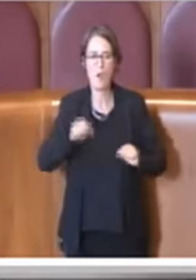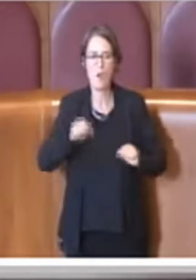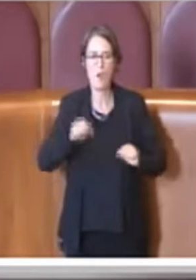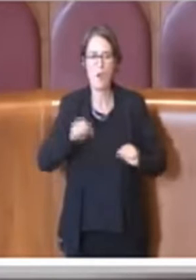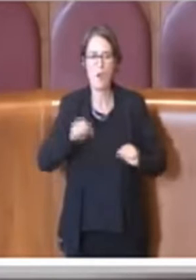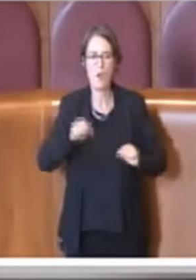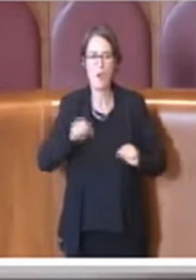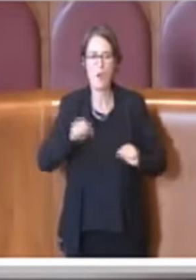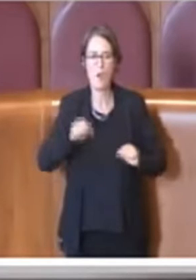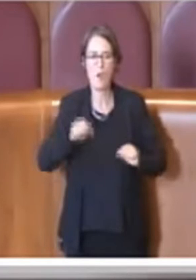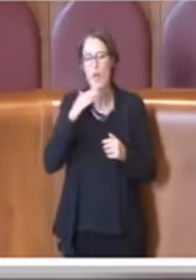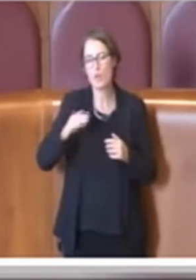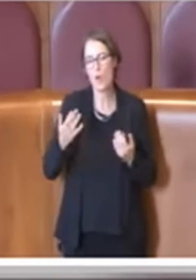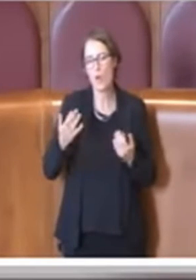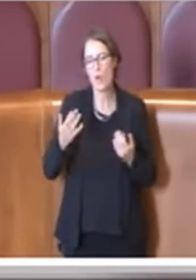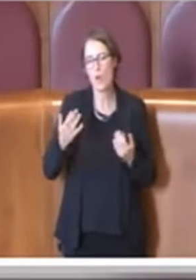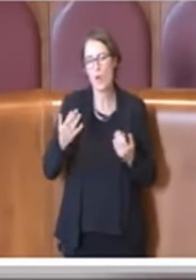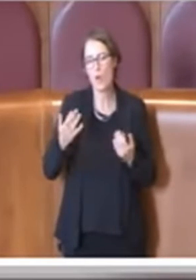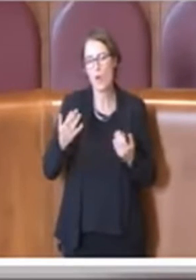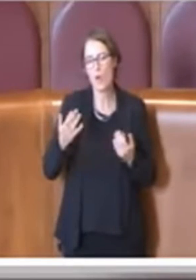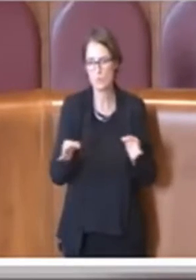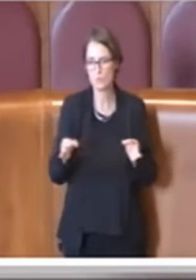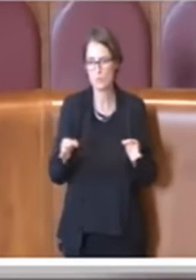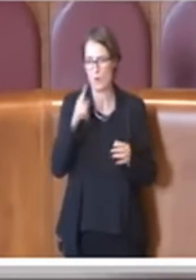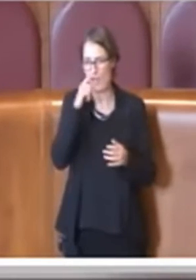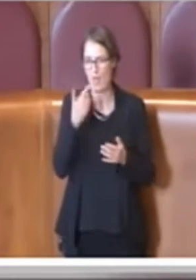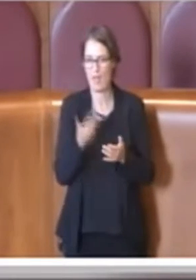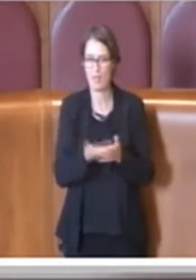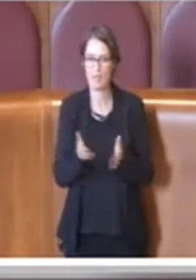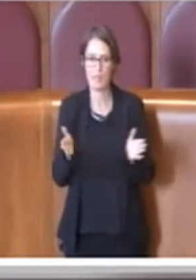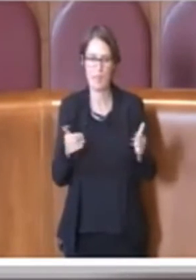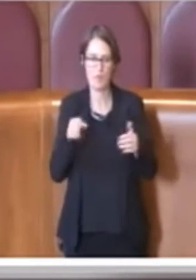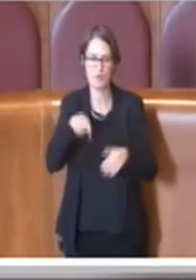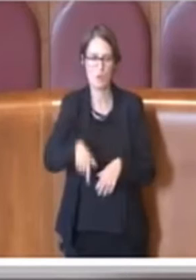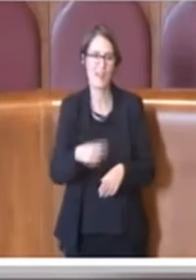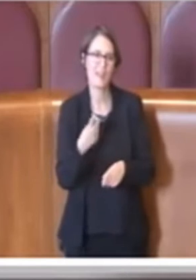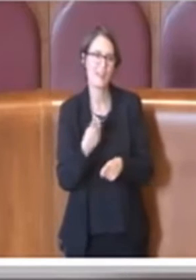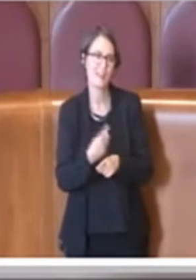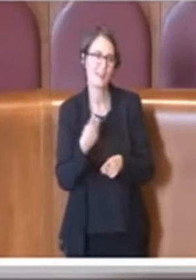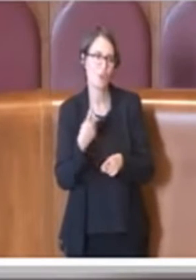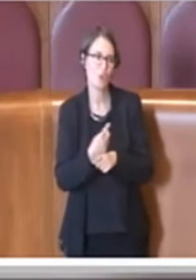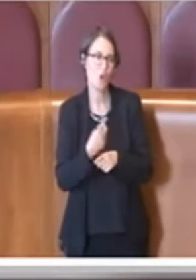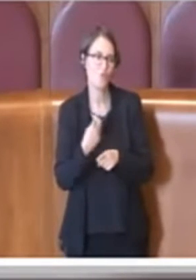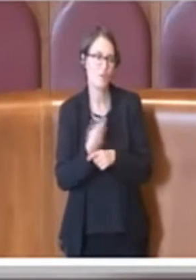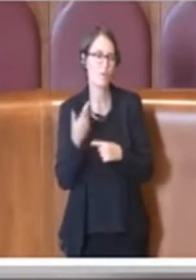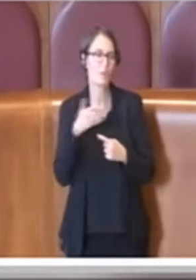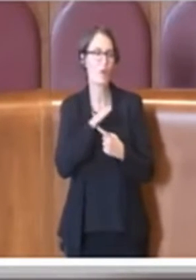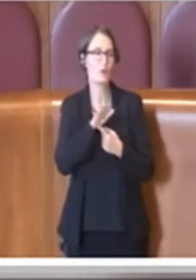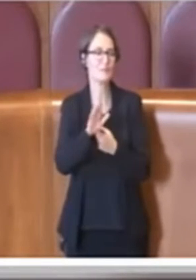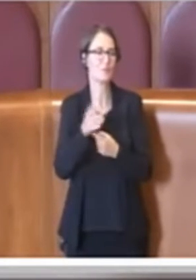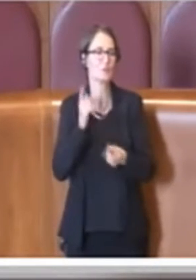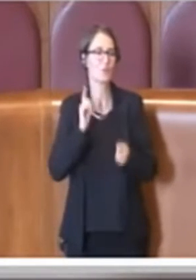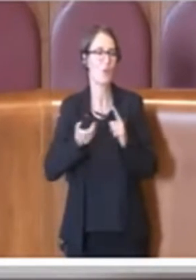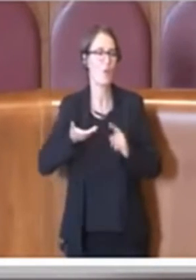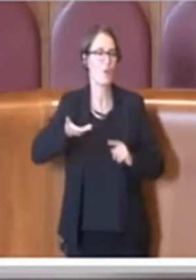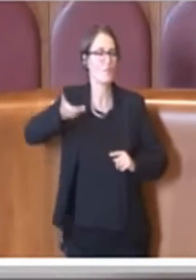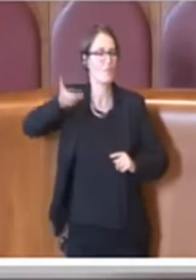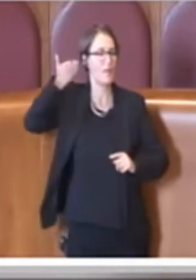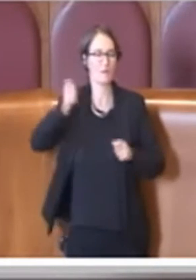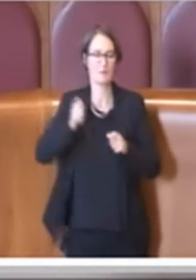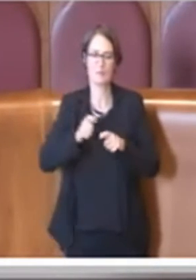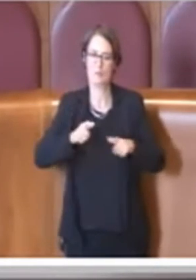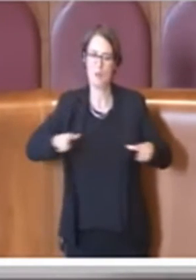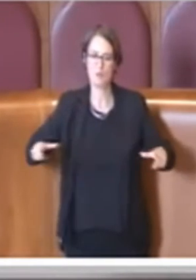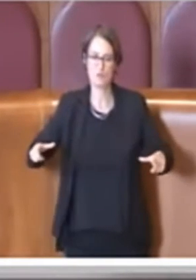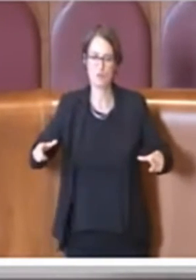nelle modalità consone di quest'aula, che dovrebbe essere la massima espressione politica della città e troppo spesso si